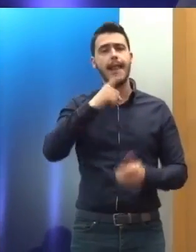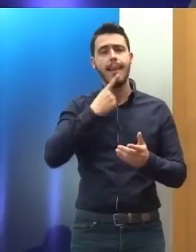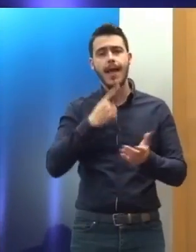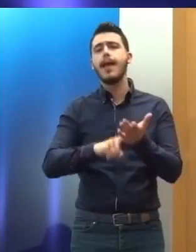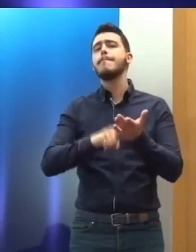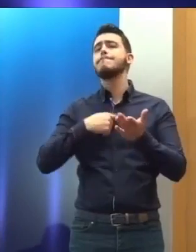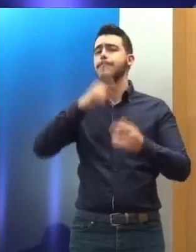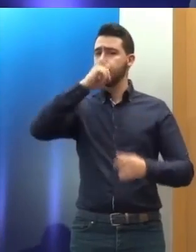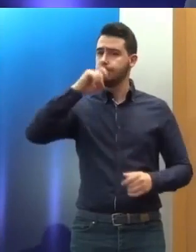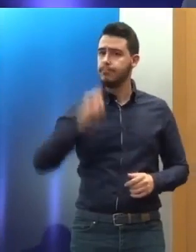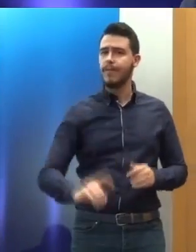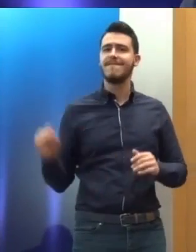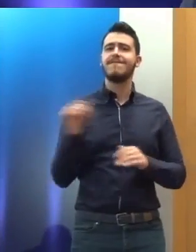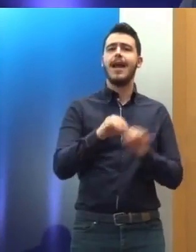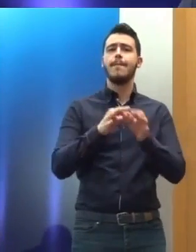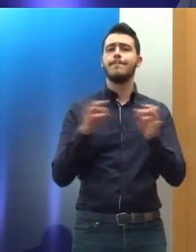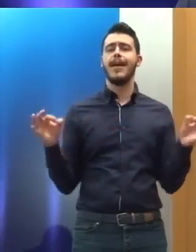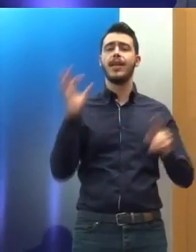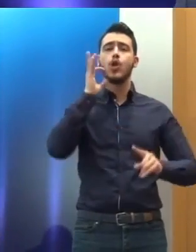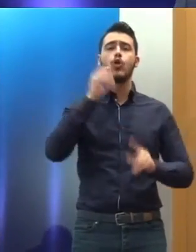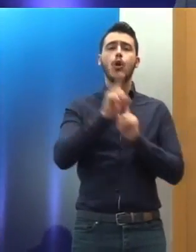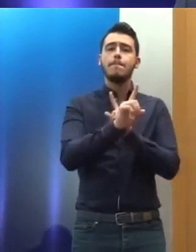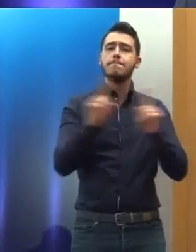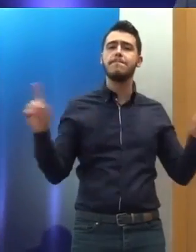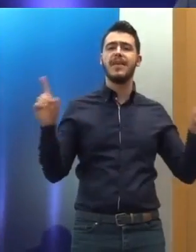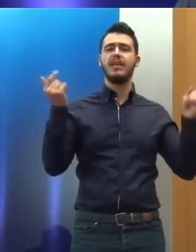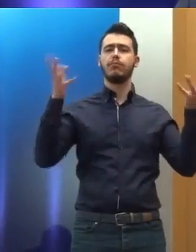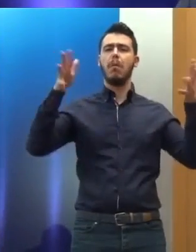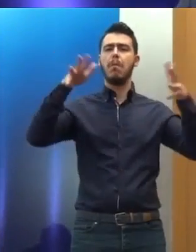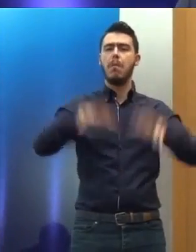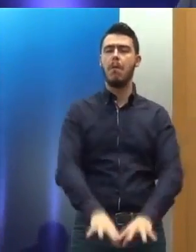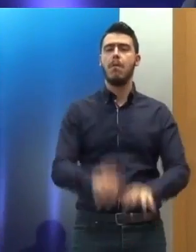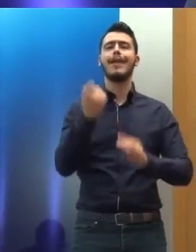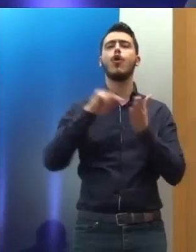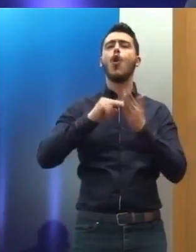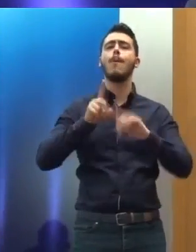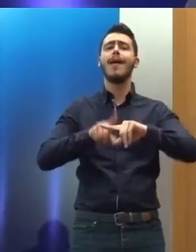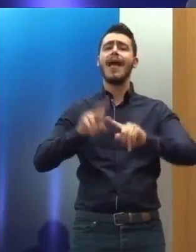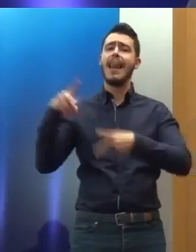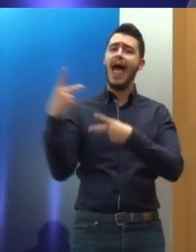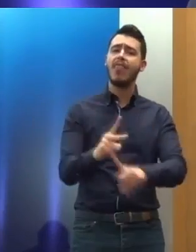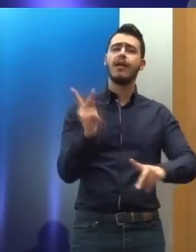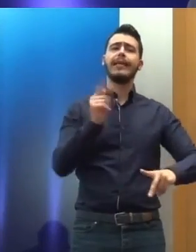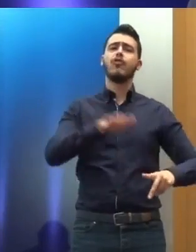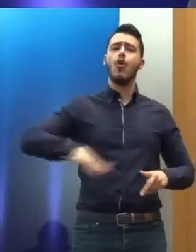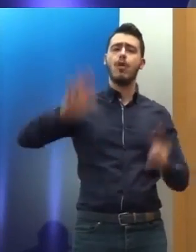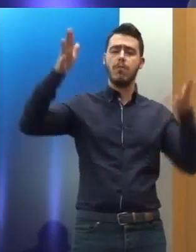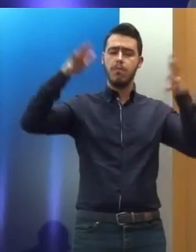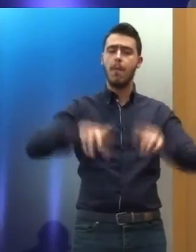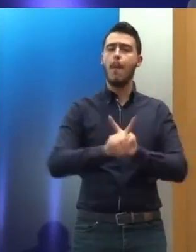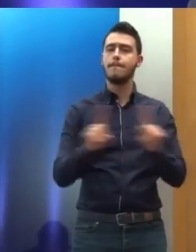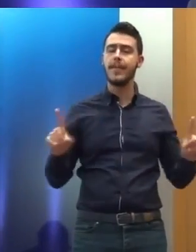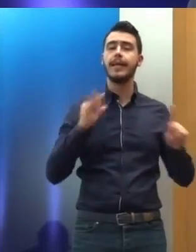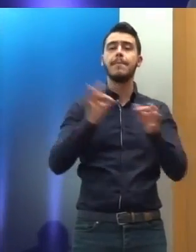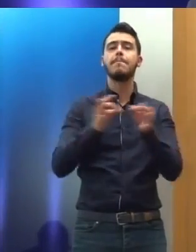κυρίως για την αποτροπή ενός μεγαλύτερου κακού. Την αποτροπή της κατάρρευσης του ίδιου του συστήματος του κοινωνικού κράτους και βέβαια αν καταρρεύσει το